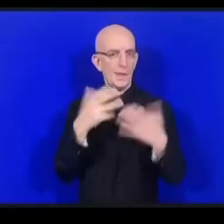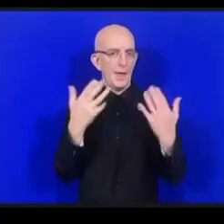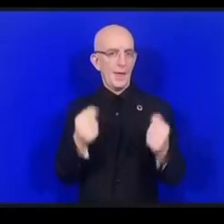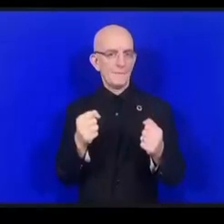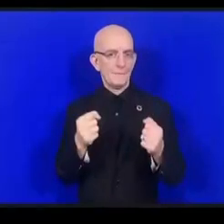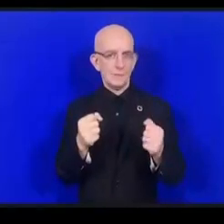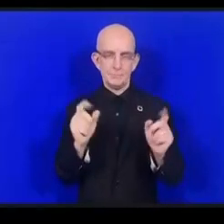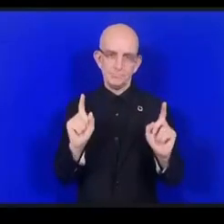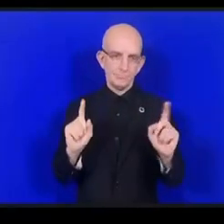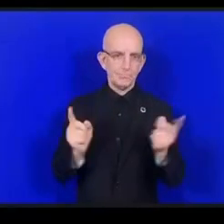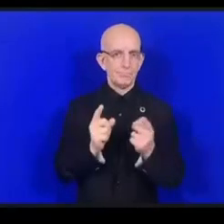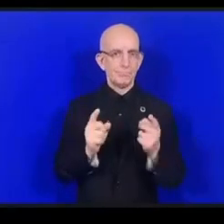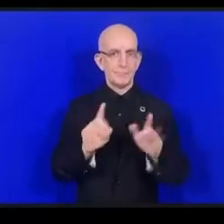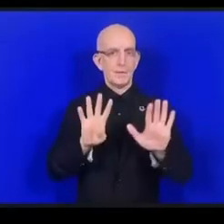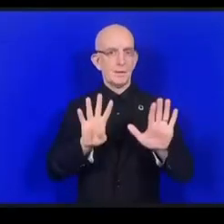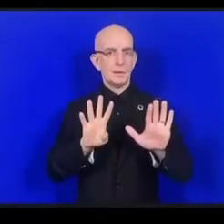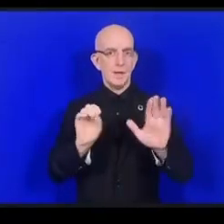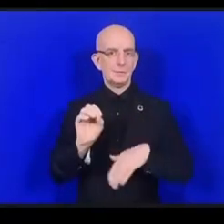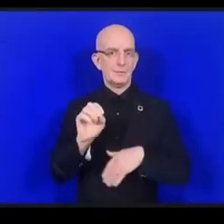للتعليق